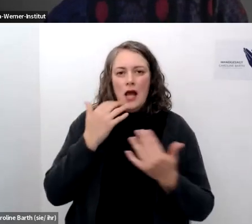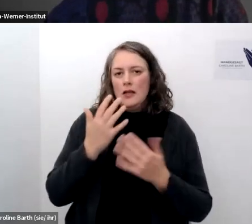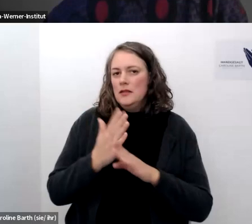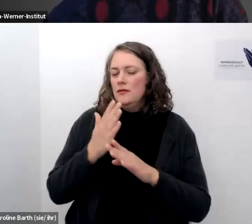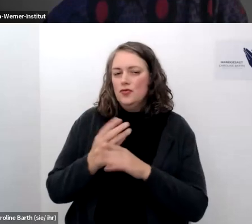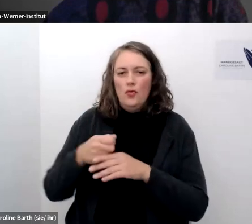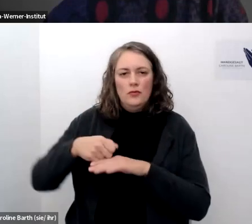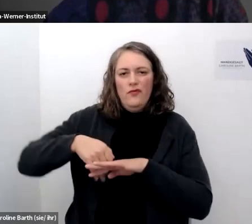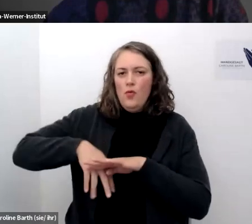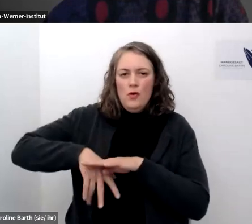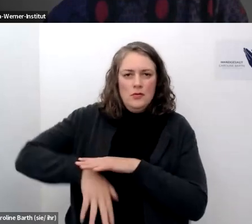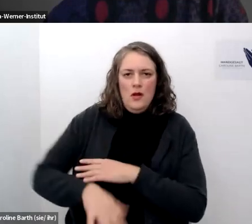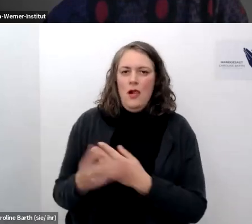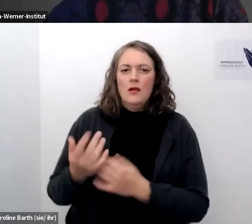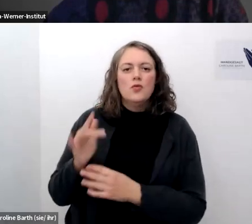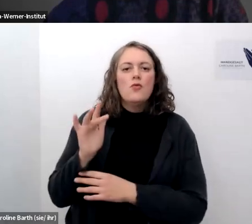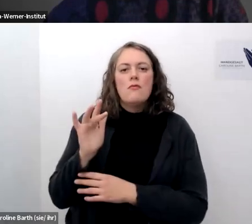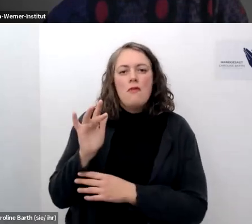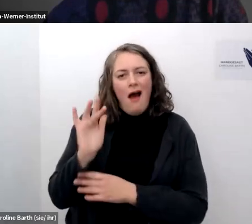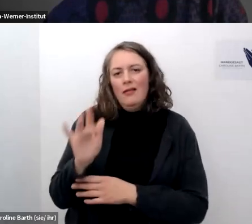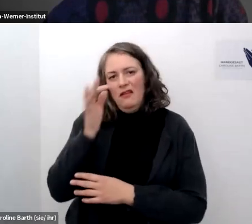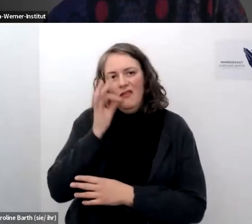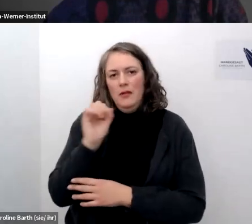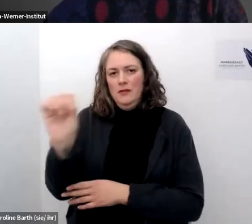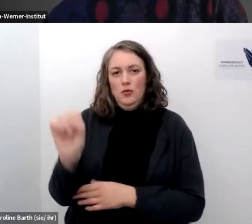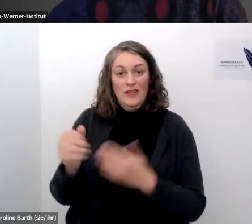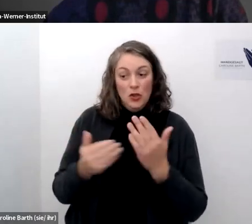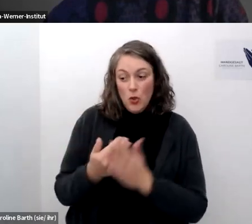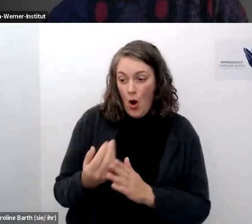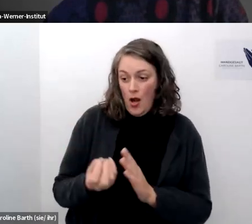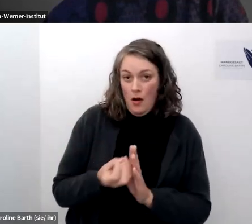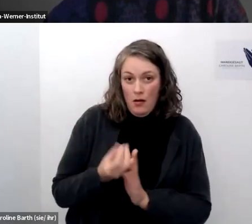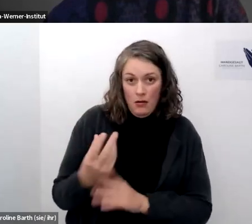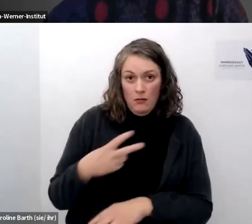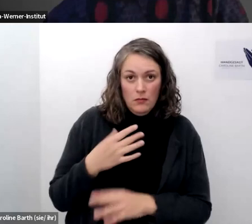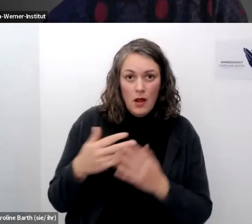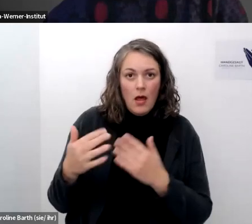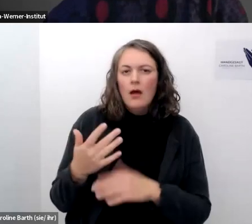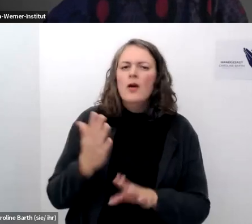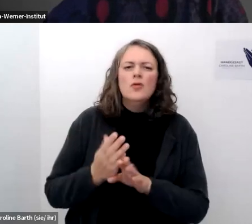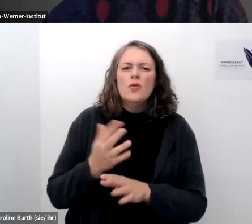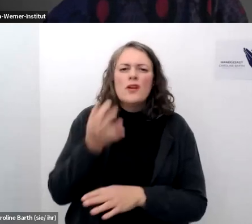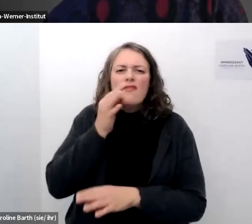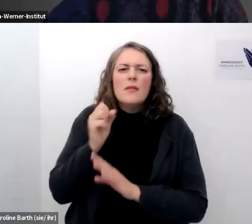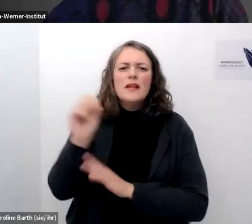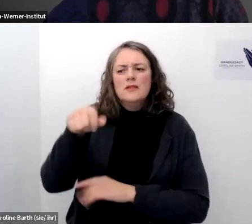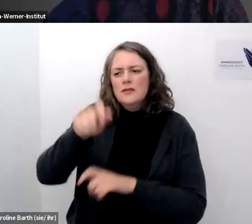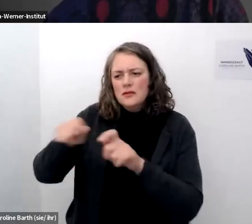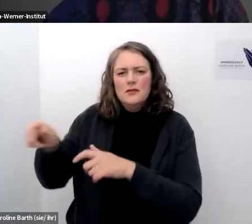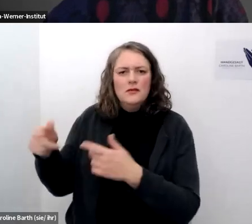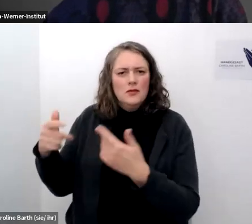antifeminismus das sind keine neuen erzählungen das sind eben erzählungen mit dem sich feministinnen schon seit jahrhunderten quasi rumschlagen